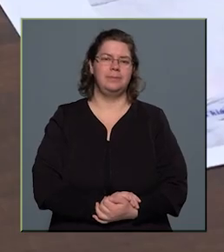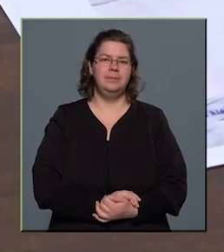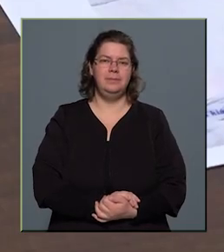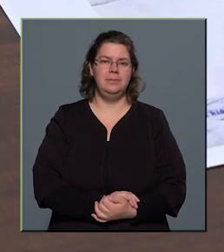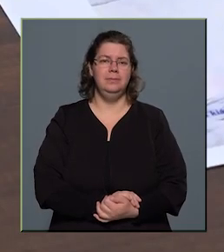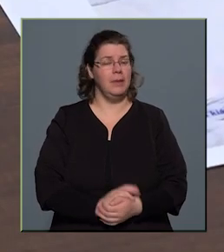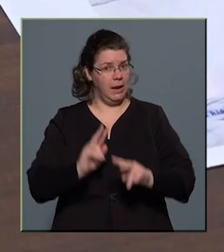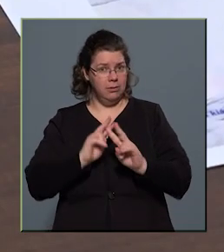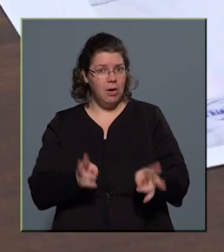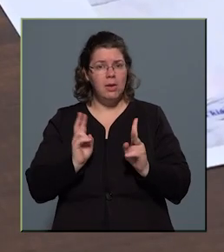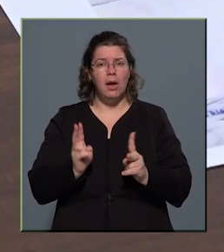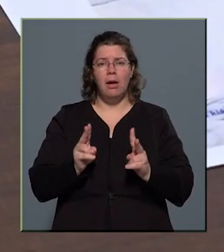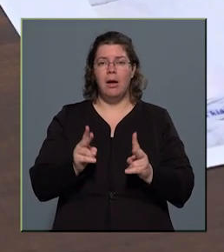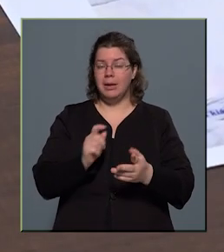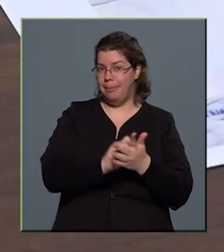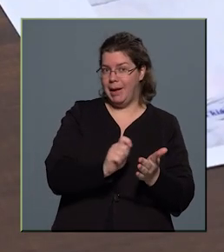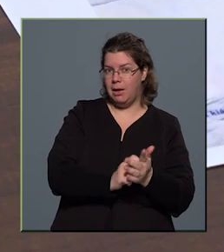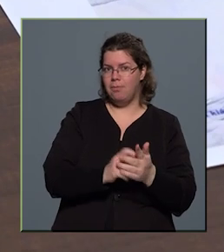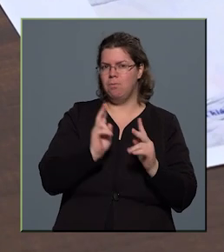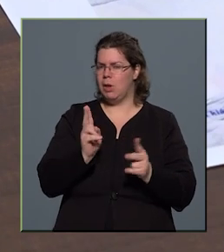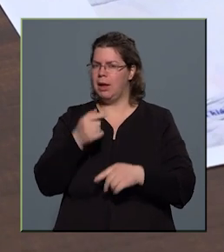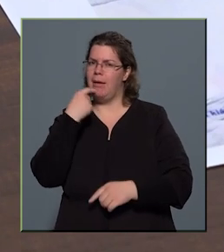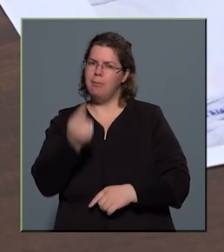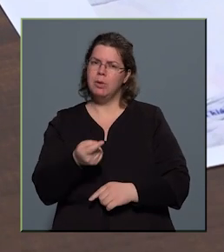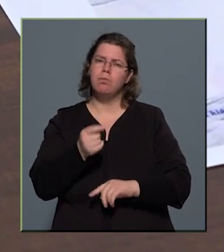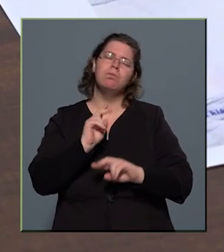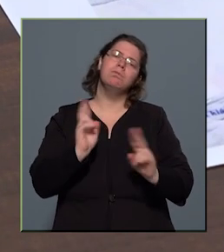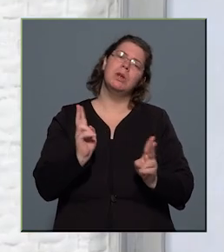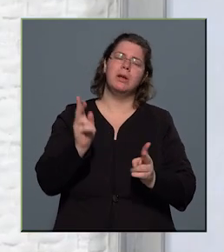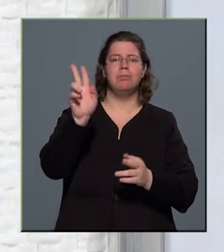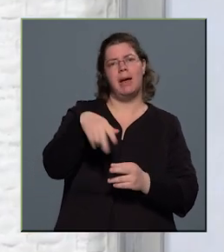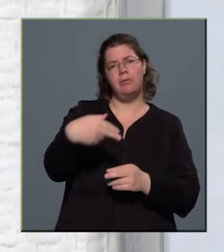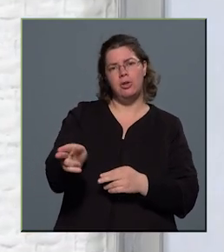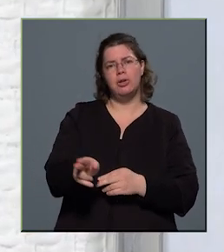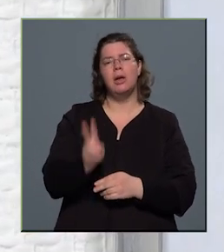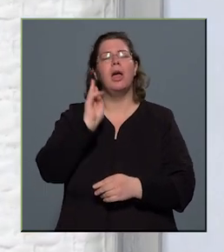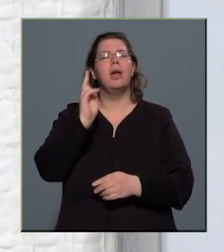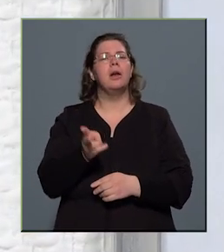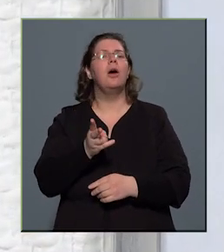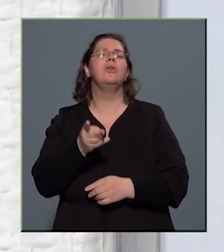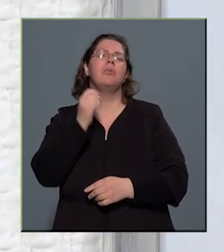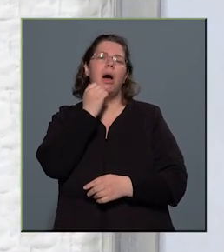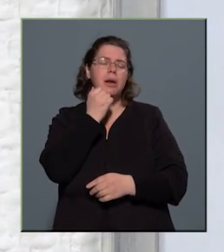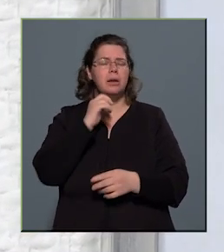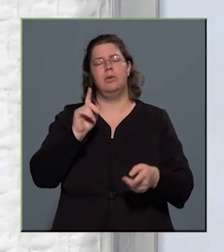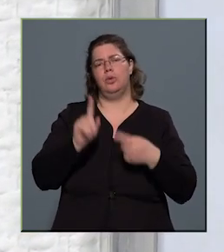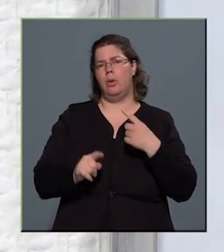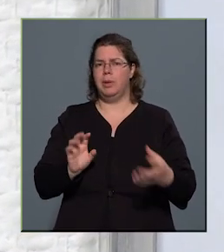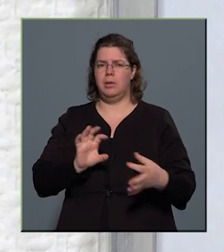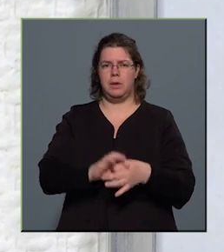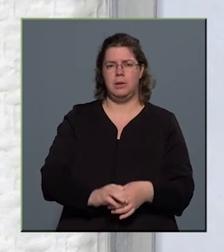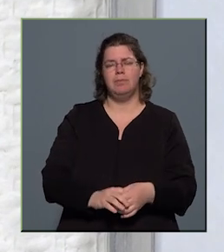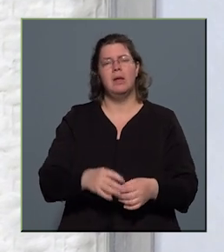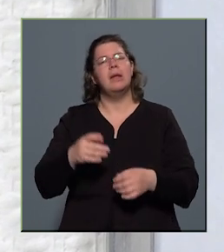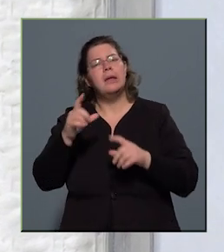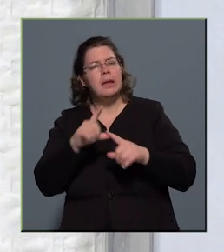Van, aki megírja. Van, aki elmondja, s van, aki megfesti. Krausz Margit az utóbbihoz tartozik. Képeink keresztül